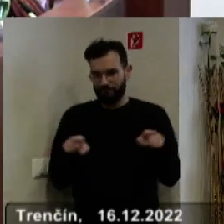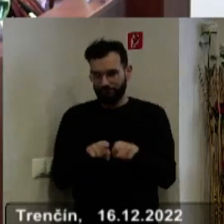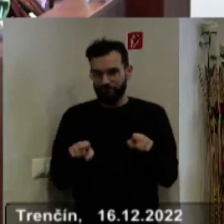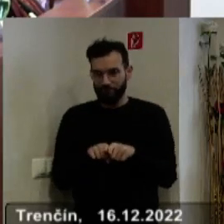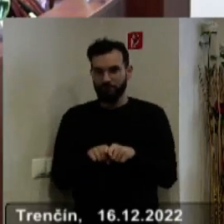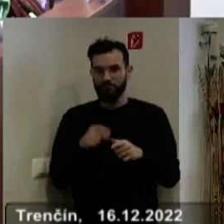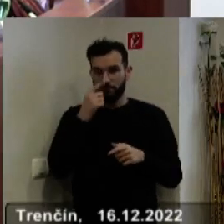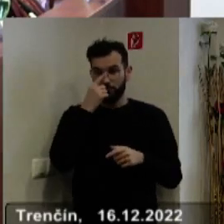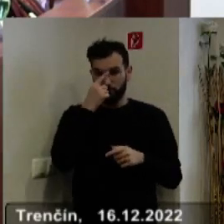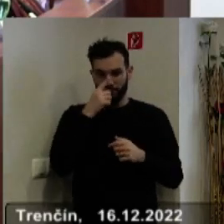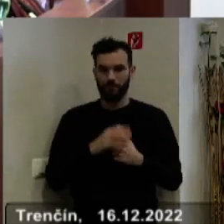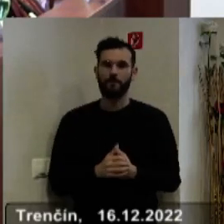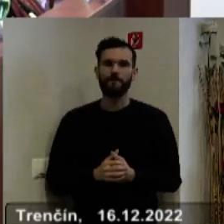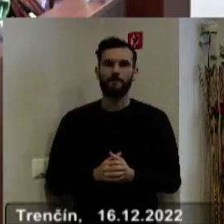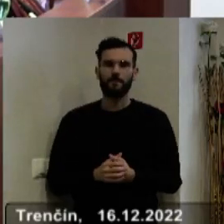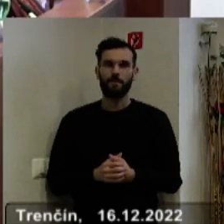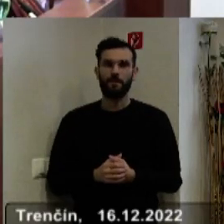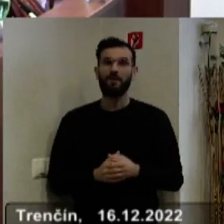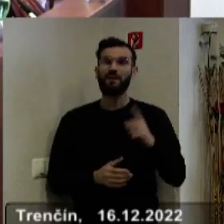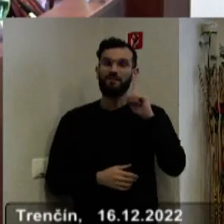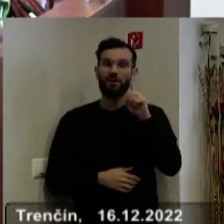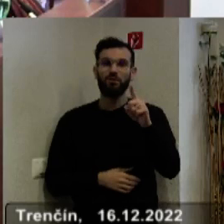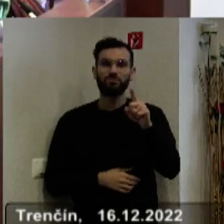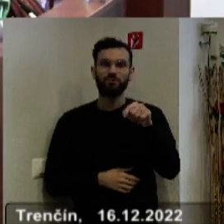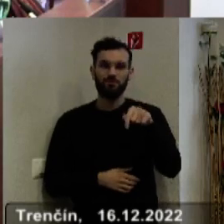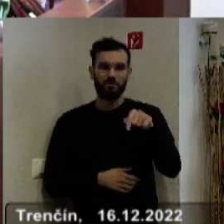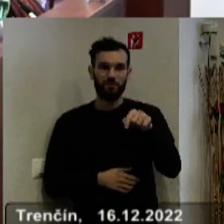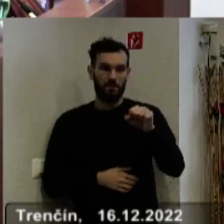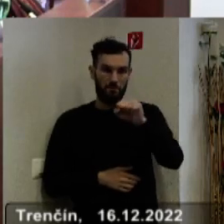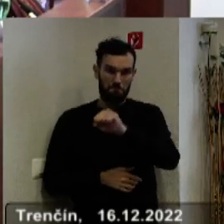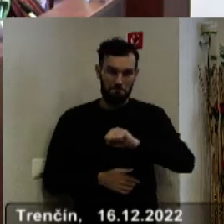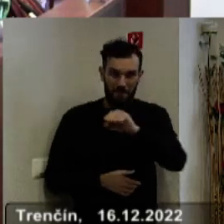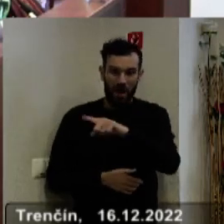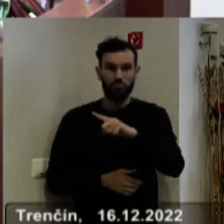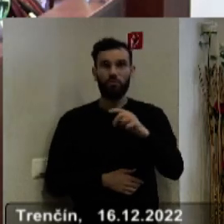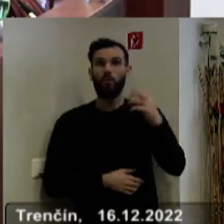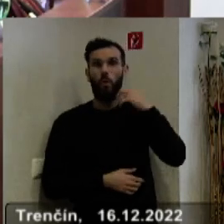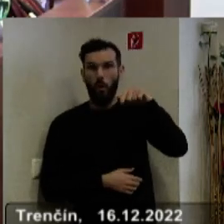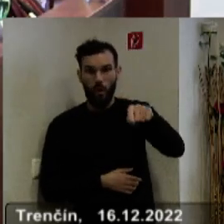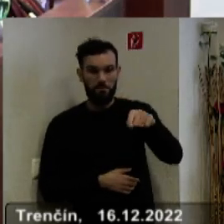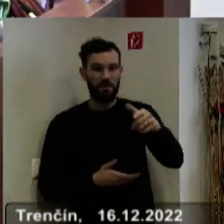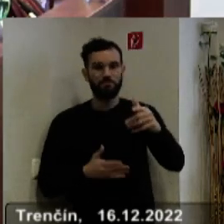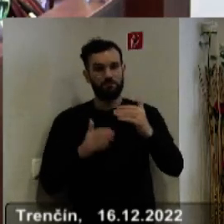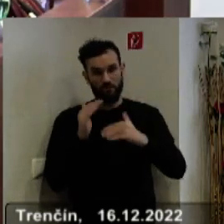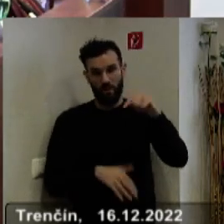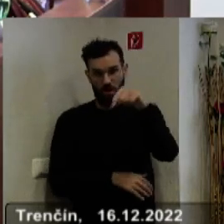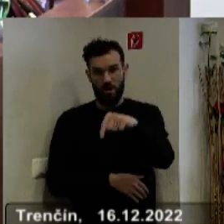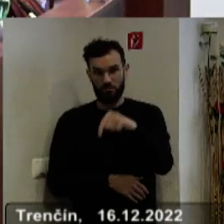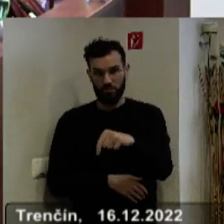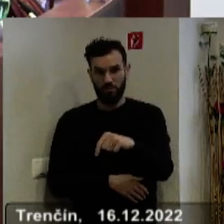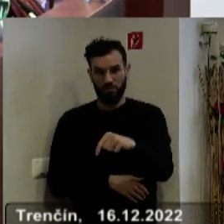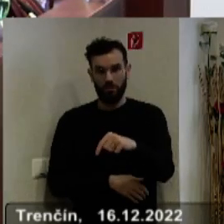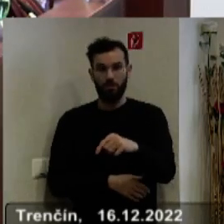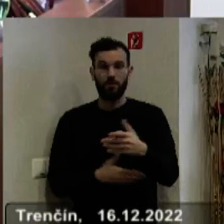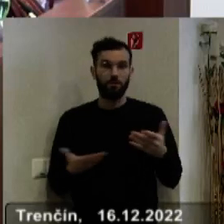tu na tejto platforme, že územné samozprávy, miestné územné samozprávy a najmä mestské územné samozprávy